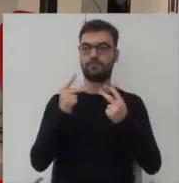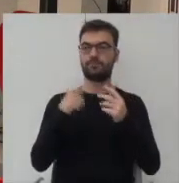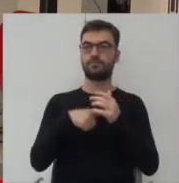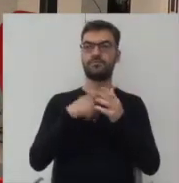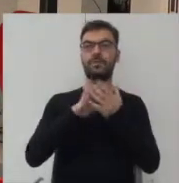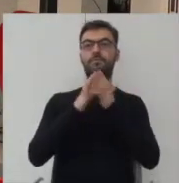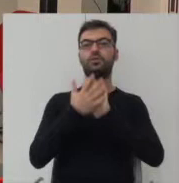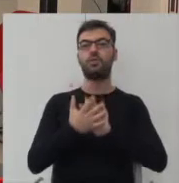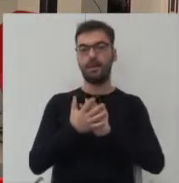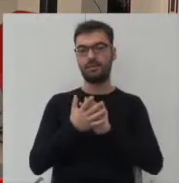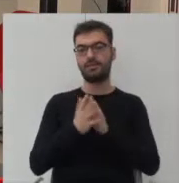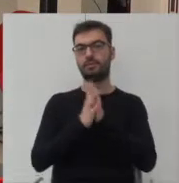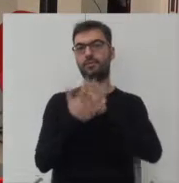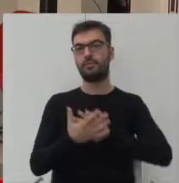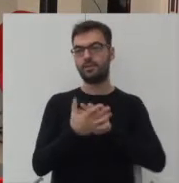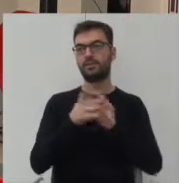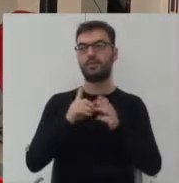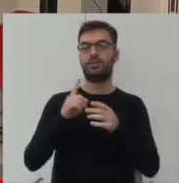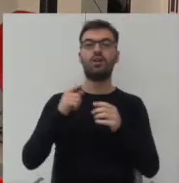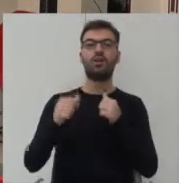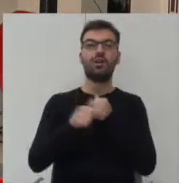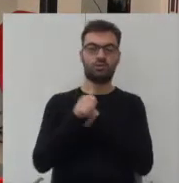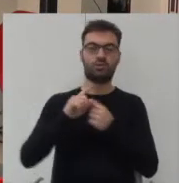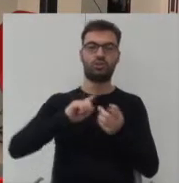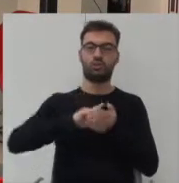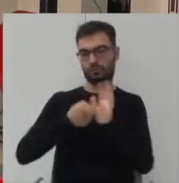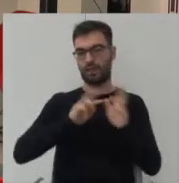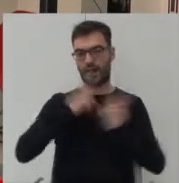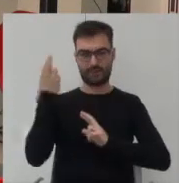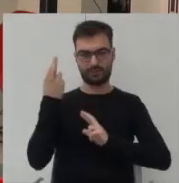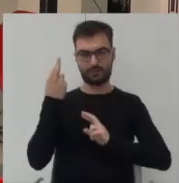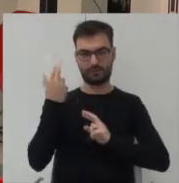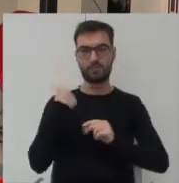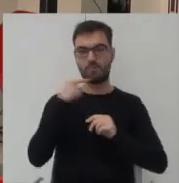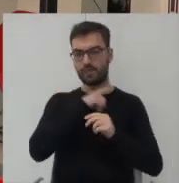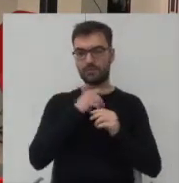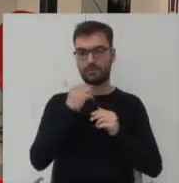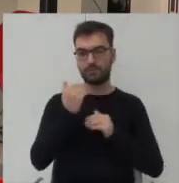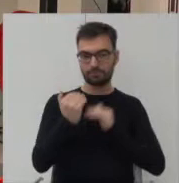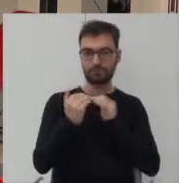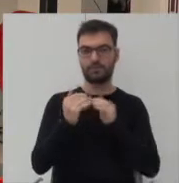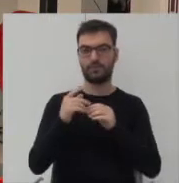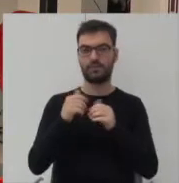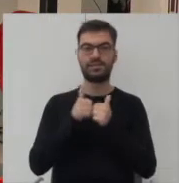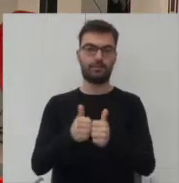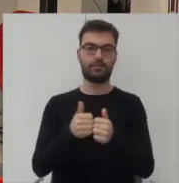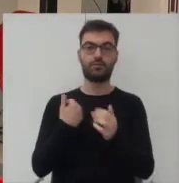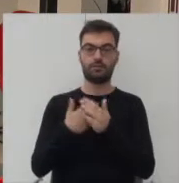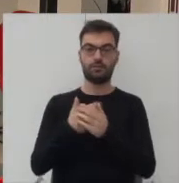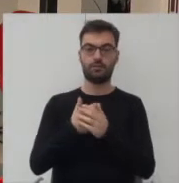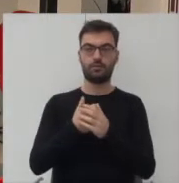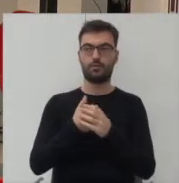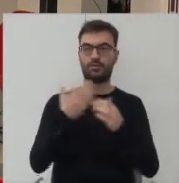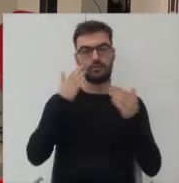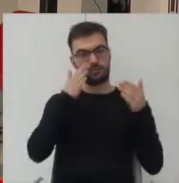przemiany, w których po prostu szybką reakcję jesteśmy w stanie zareagować na wyzwanie. I to dlatego taka duża atencja do